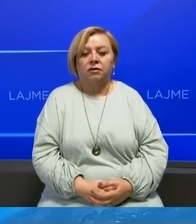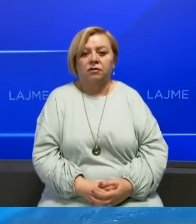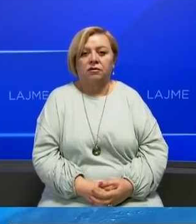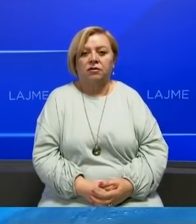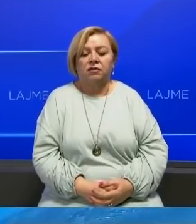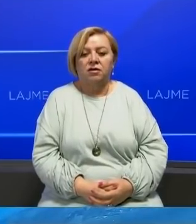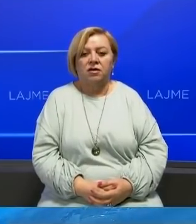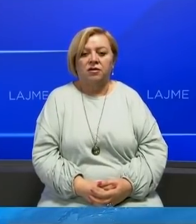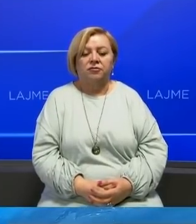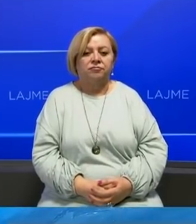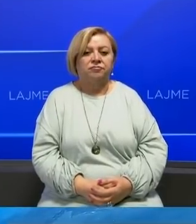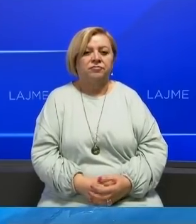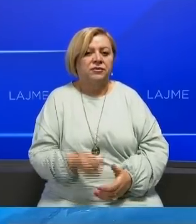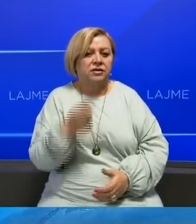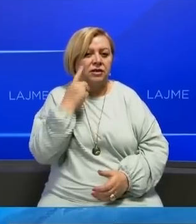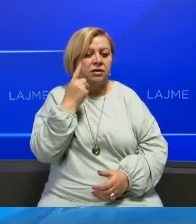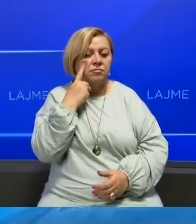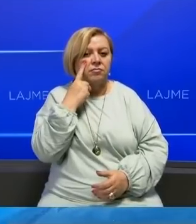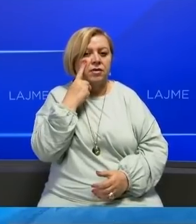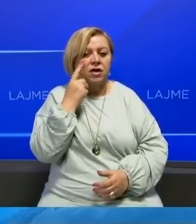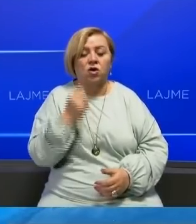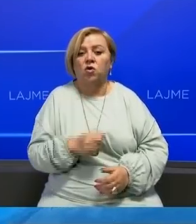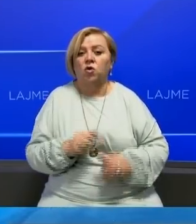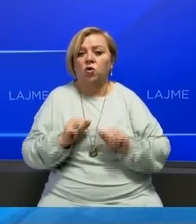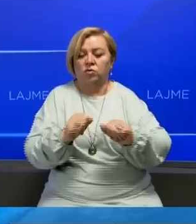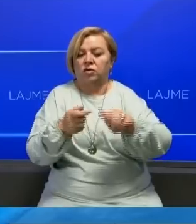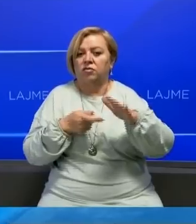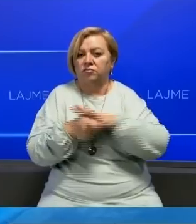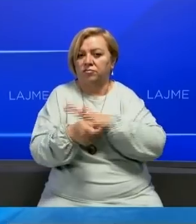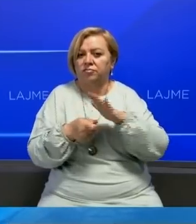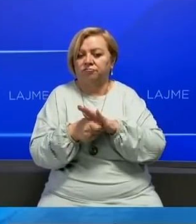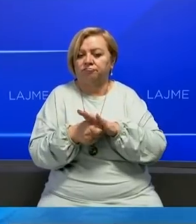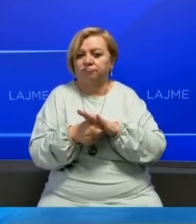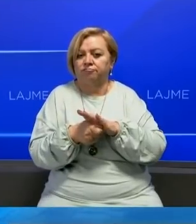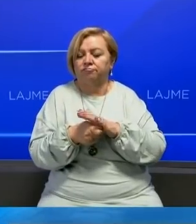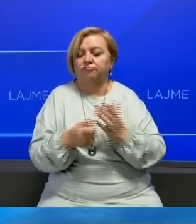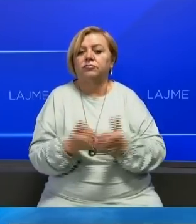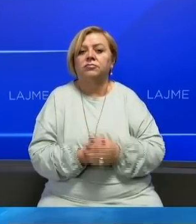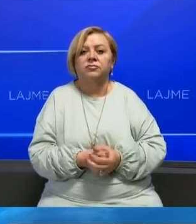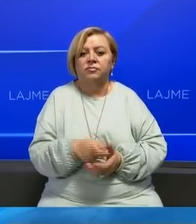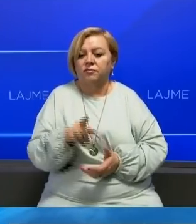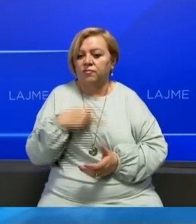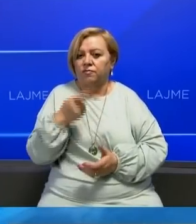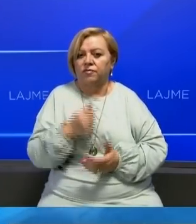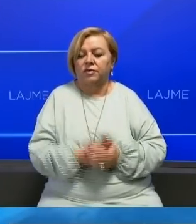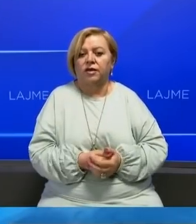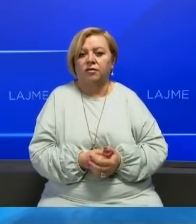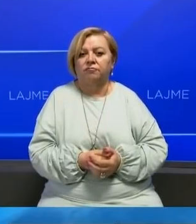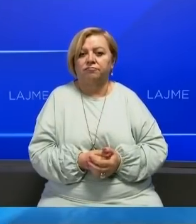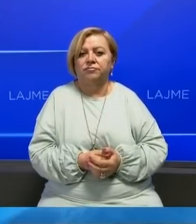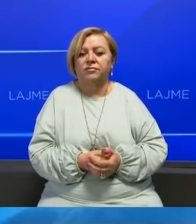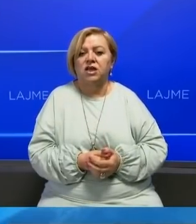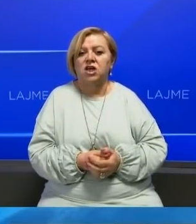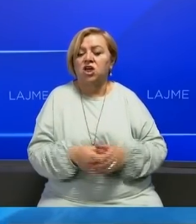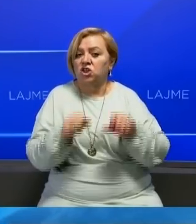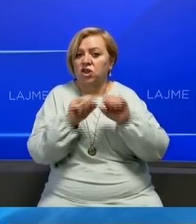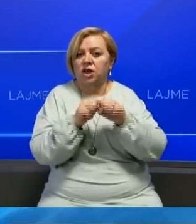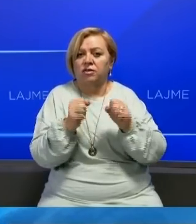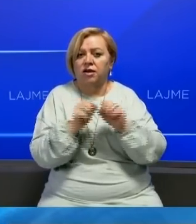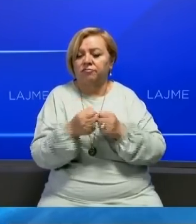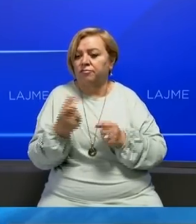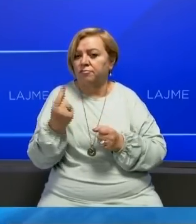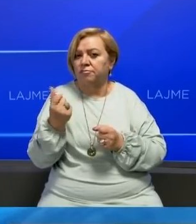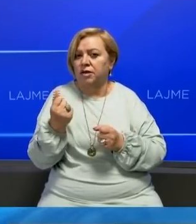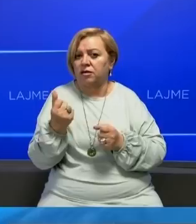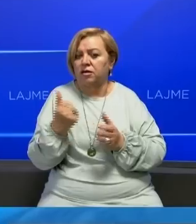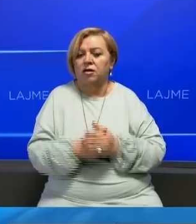Nisma rajonale kundër korupcionit ka njësur performancën sinjalizo për mesë cilës po performotë shkaterimi i parave